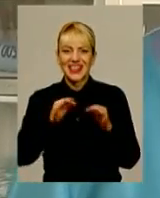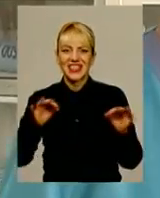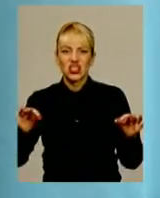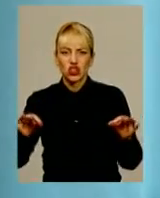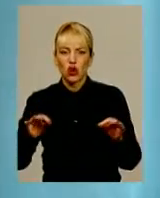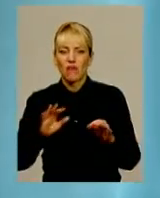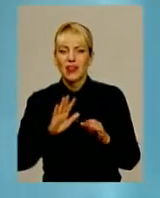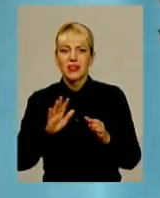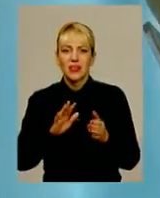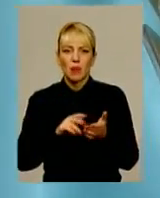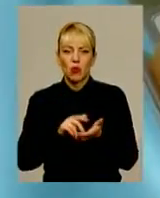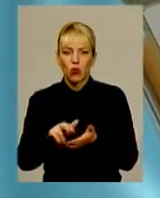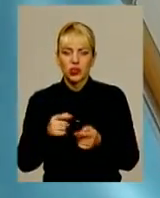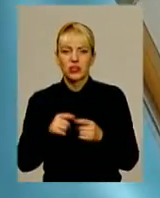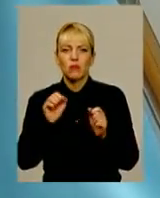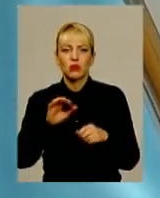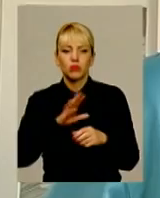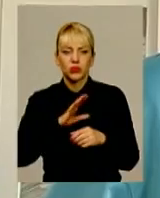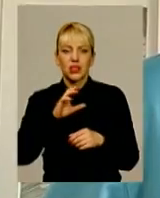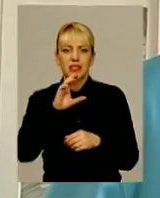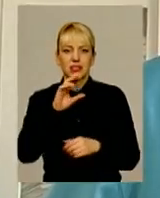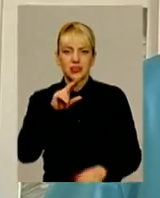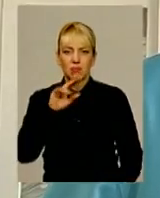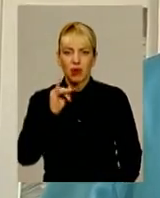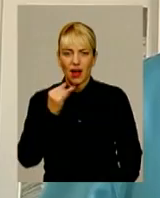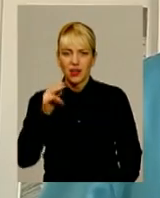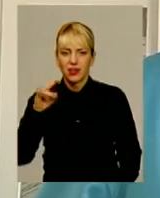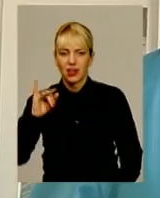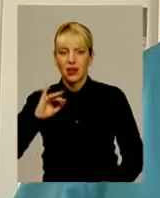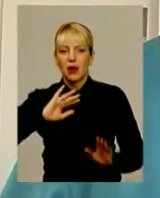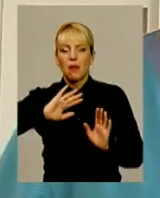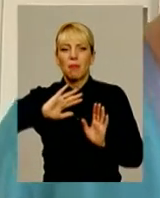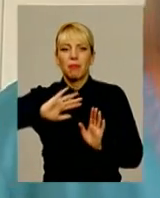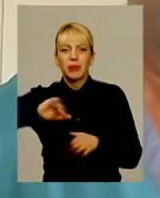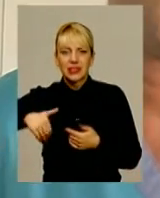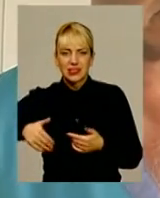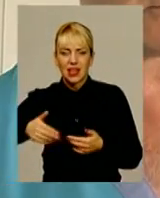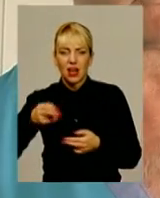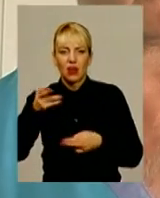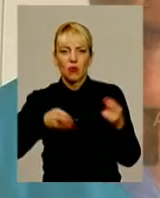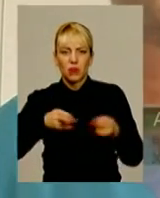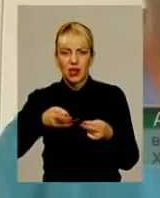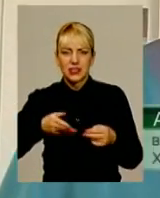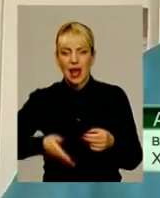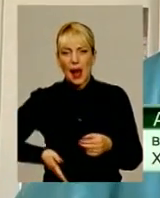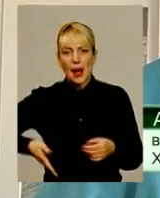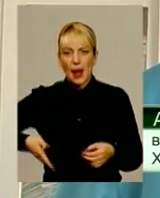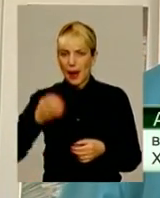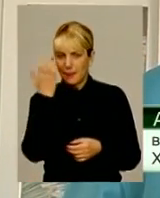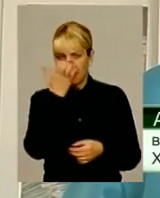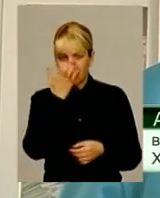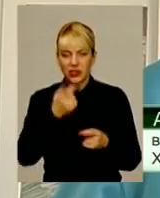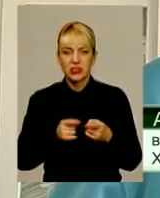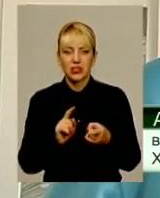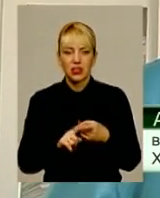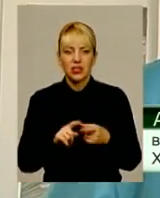спайки, після видалення апендексу три роки тому. Раніше чи пізніше воно дало би себе знати. Тут якийсь такий момент